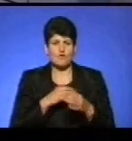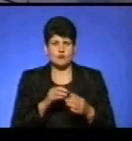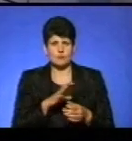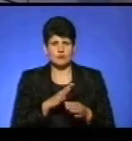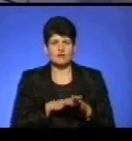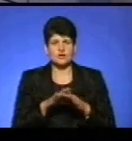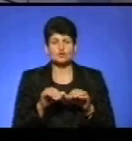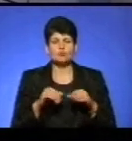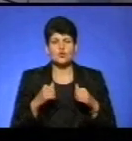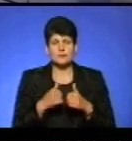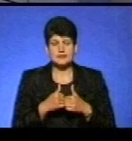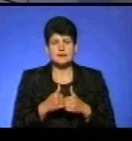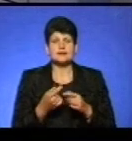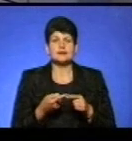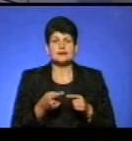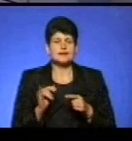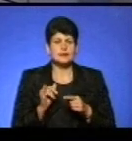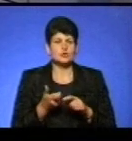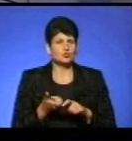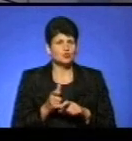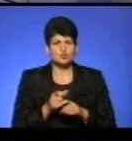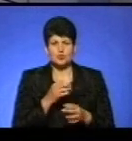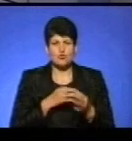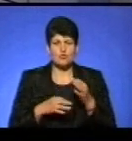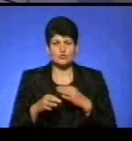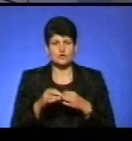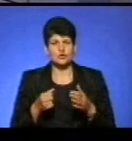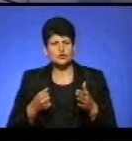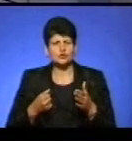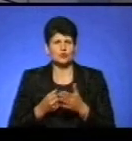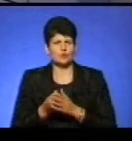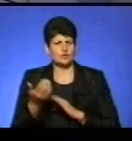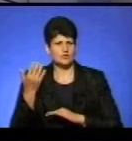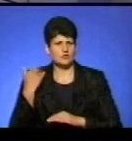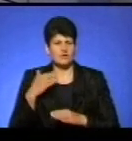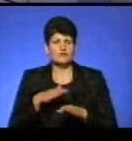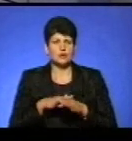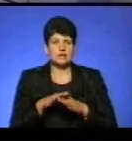комітеті. Це дуже жваво обговорювалося і до виконавчого комітету.